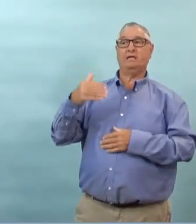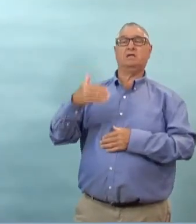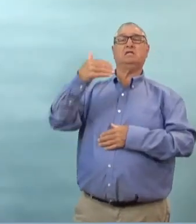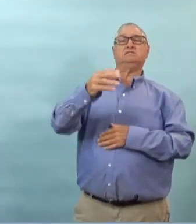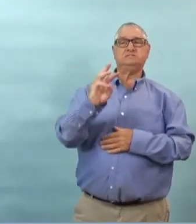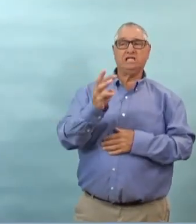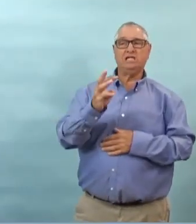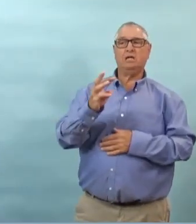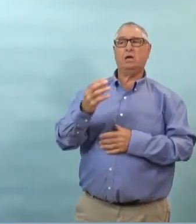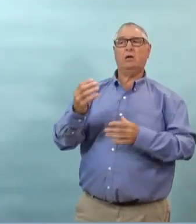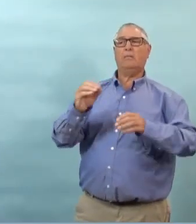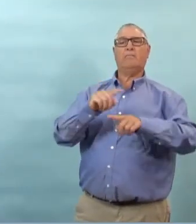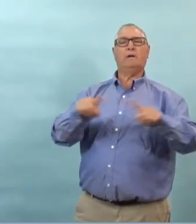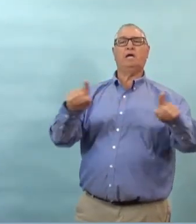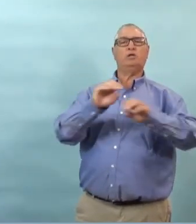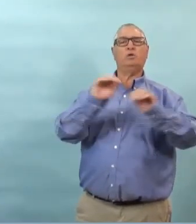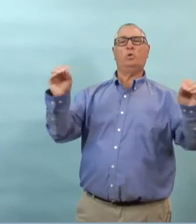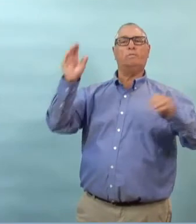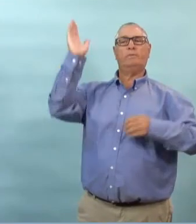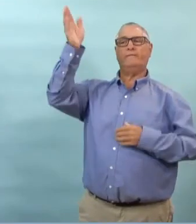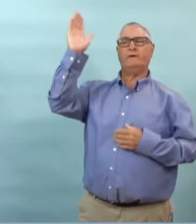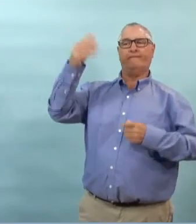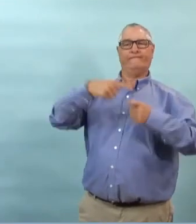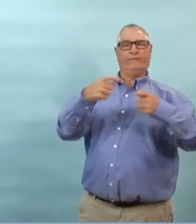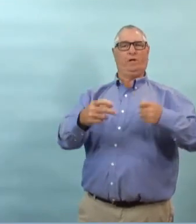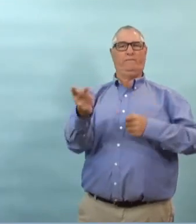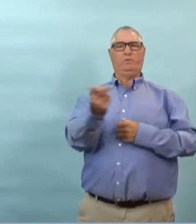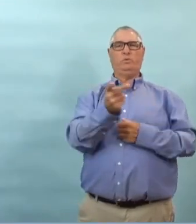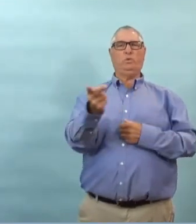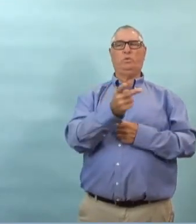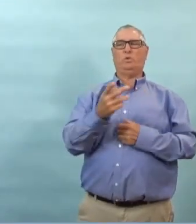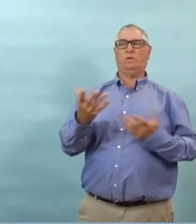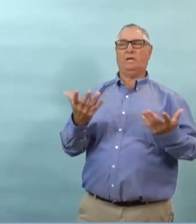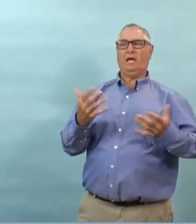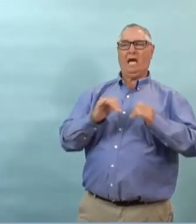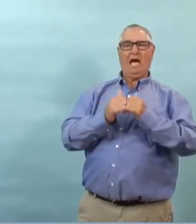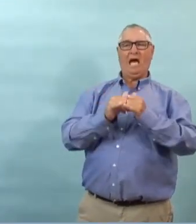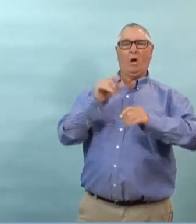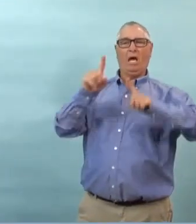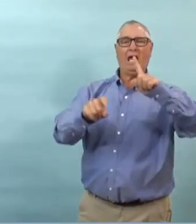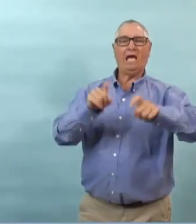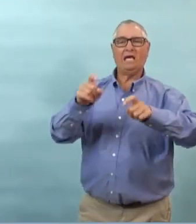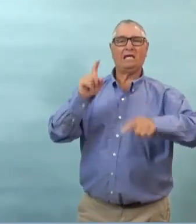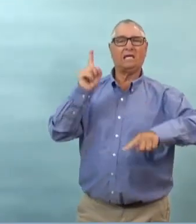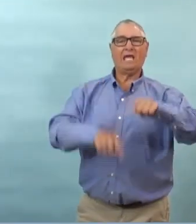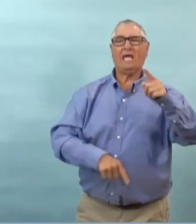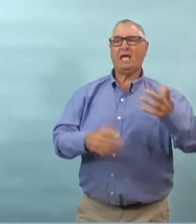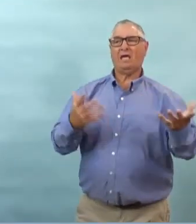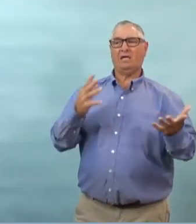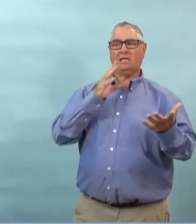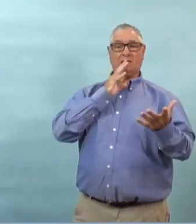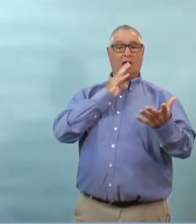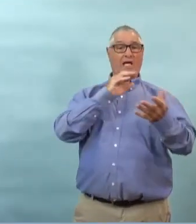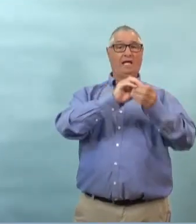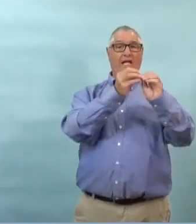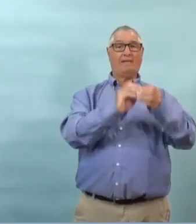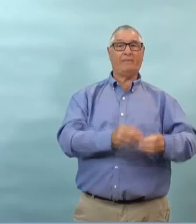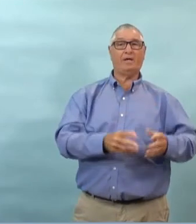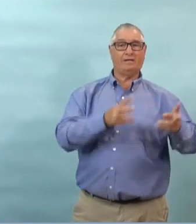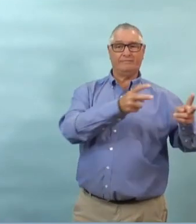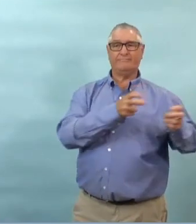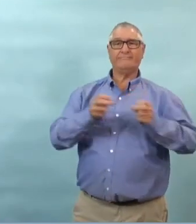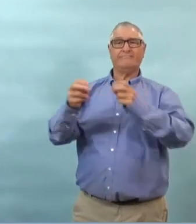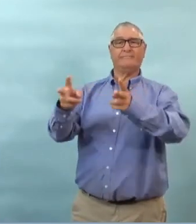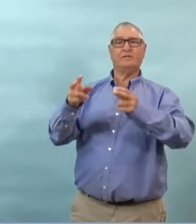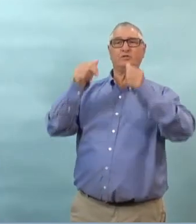vous parlez ici de 18 cas un jour six jours le lendemain mais il'y a pas de points de presse on